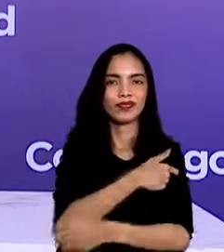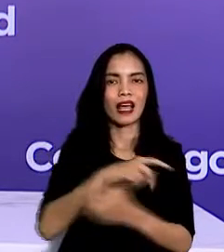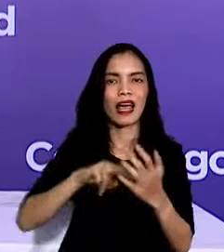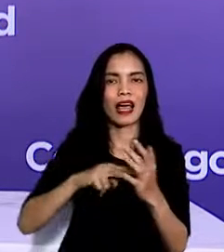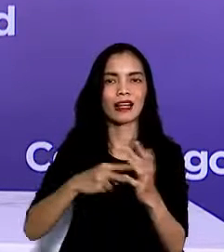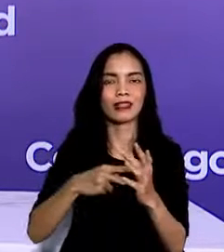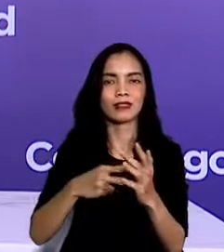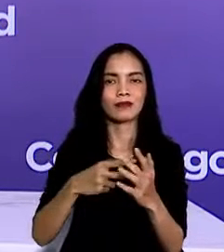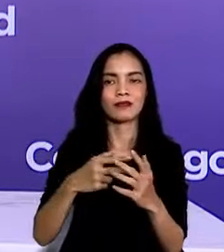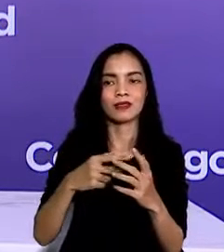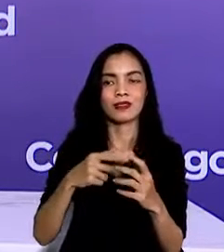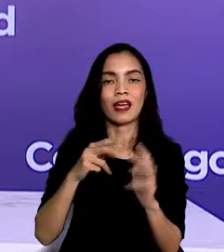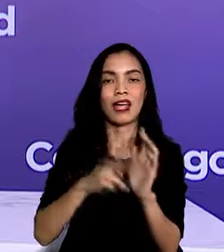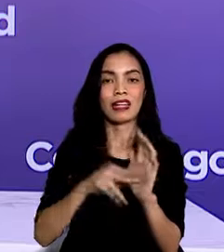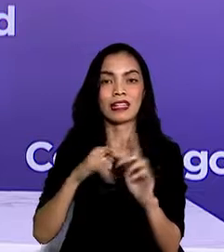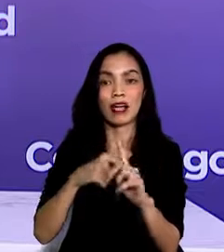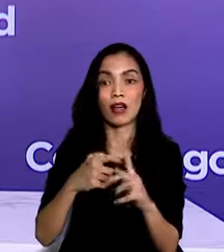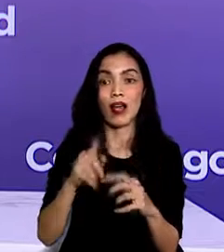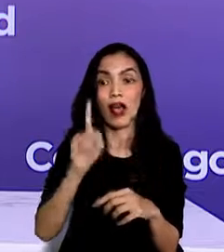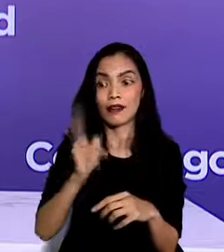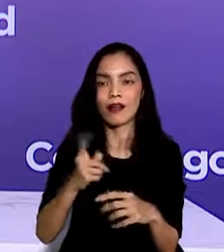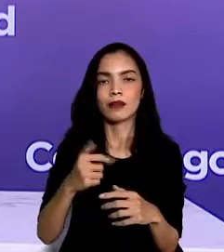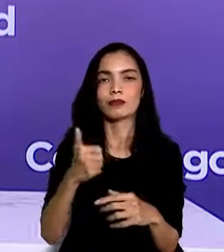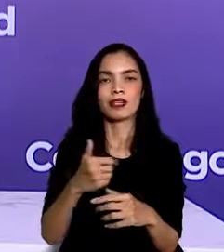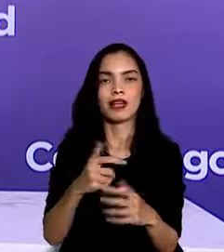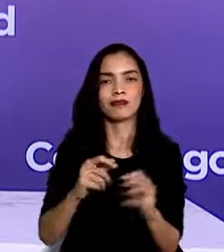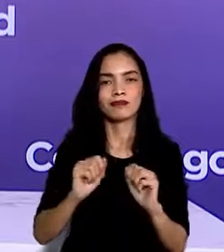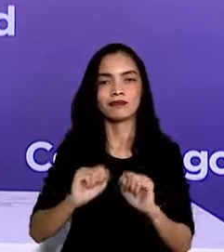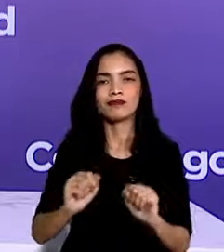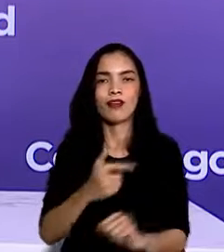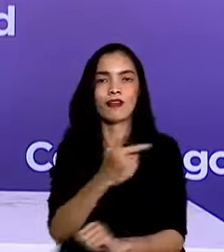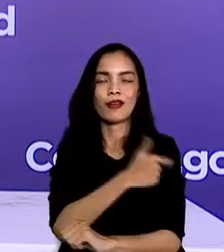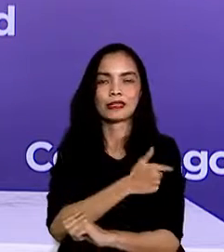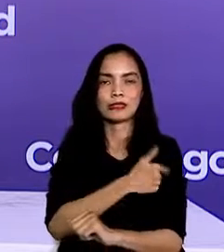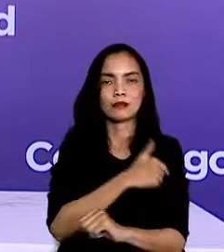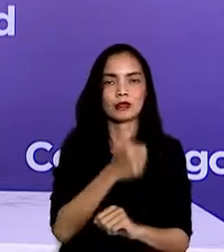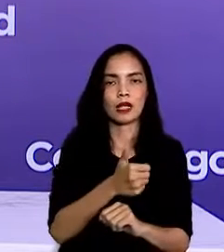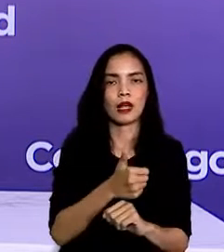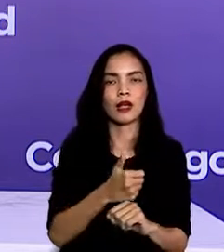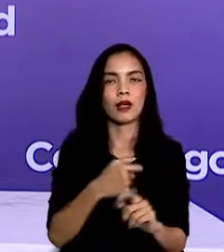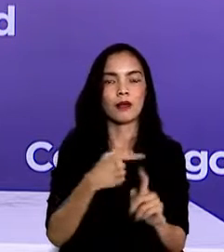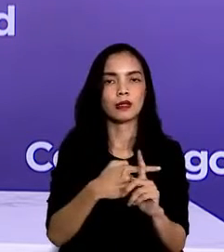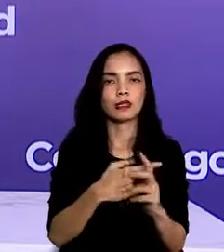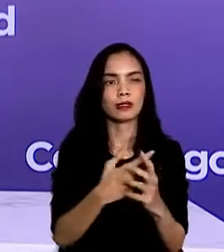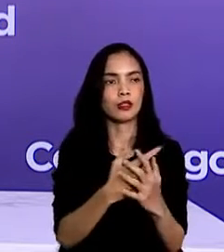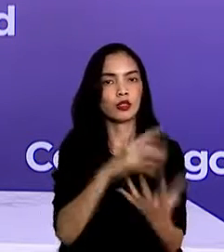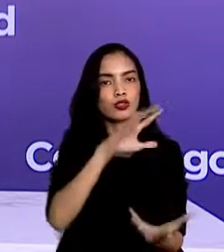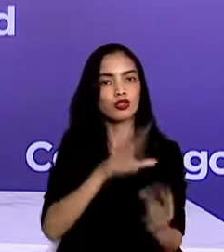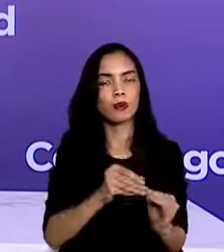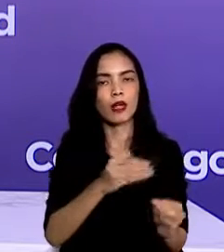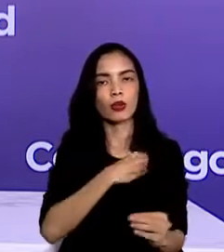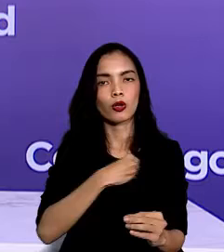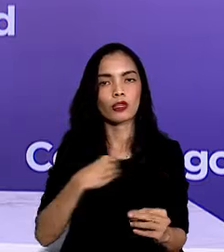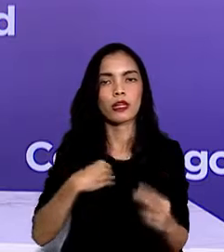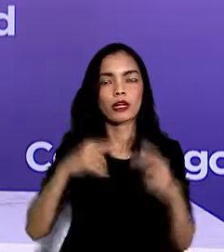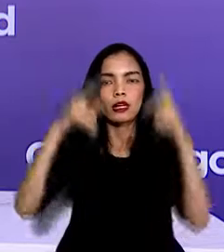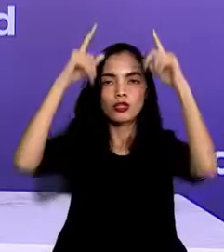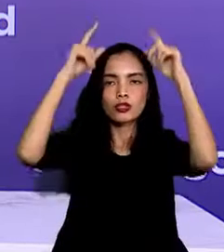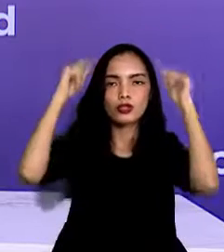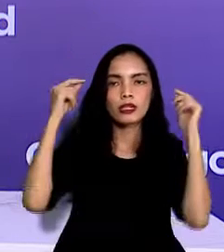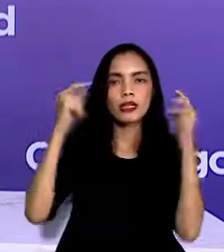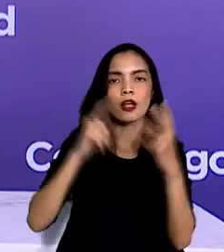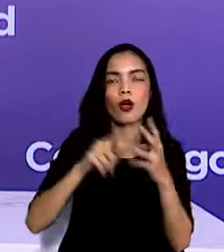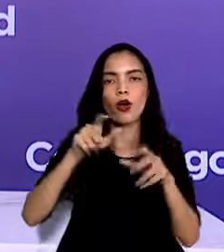kebutuhan NIK dapat terpenuhi Selain itu jumlah tenaga kesehatan, asisten tenaga kesehatan, dan tenaga